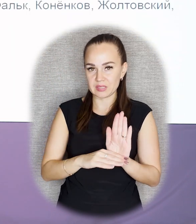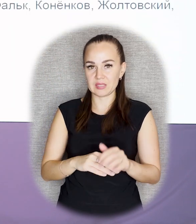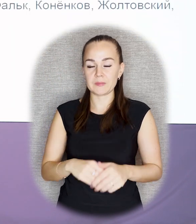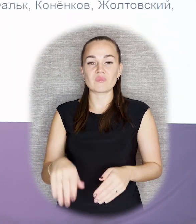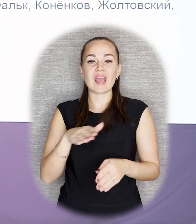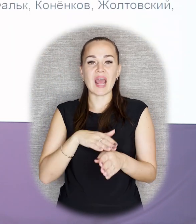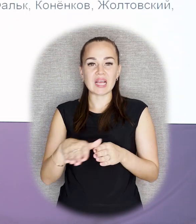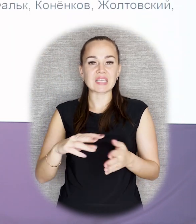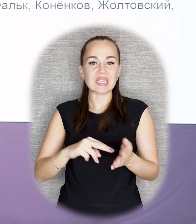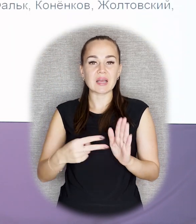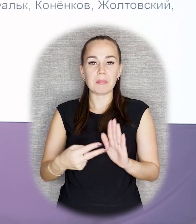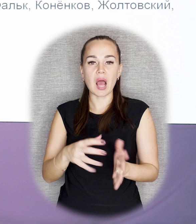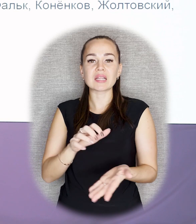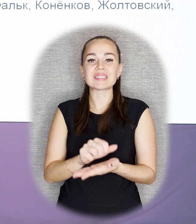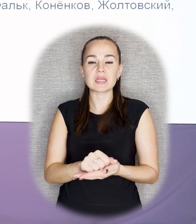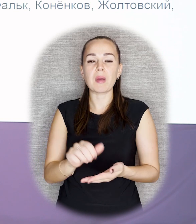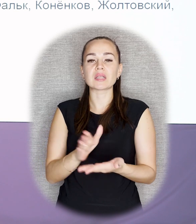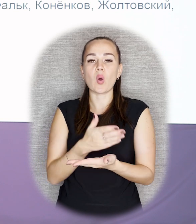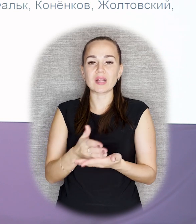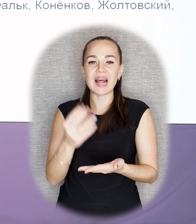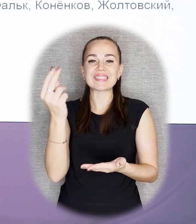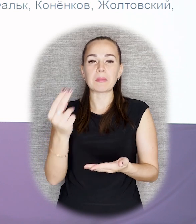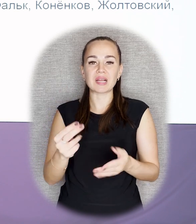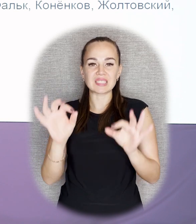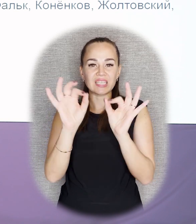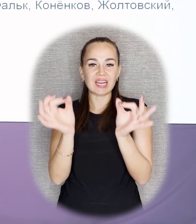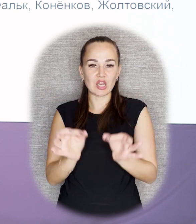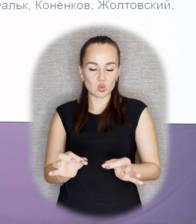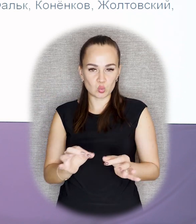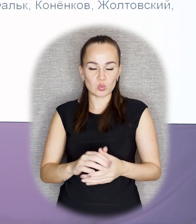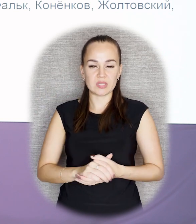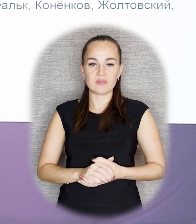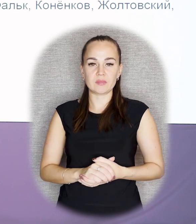реализацией плана занимался отдел изобразительных искусств наркомпроса.